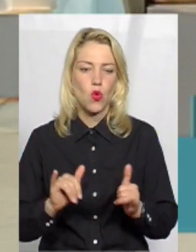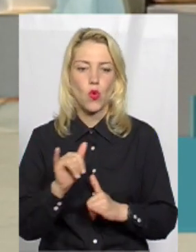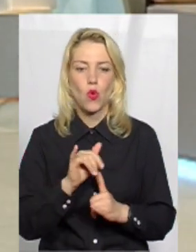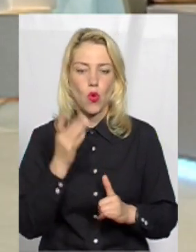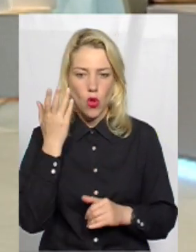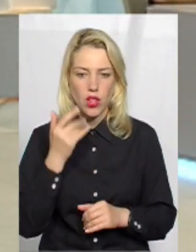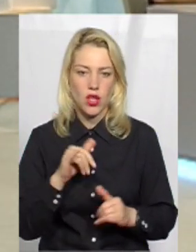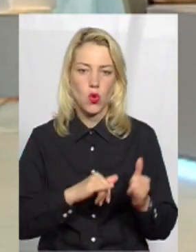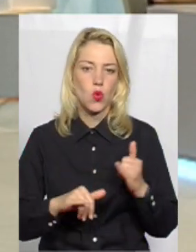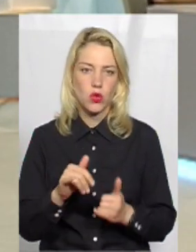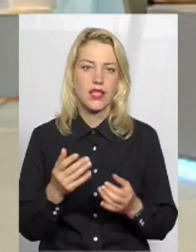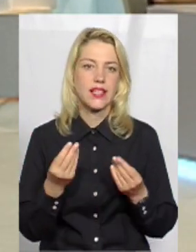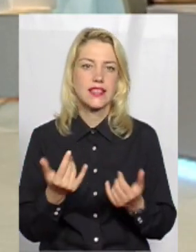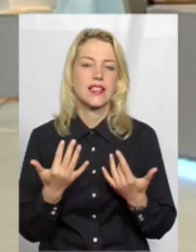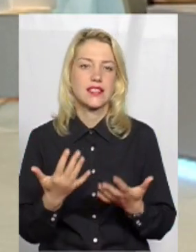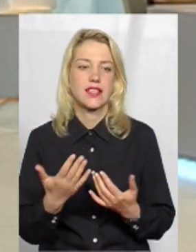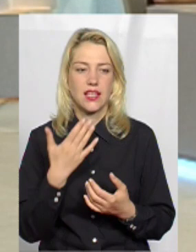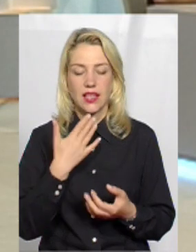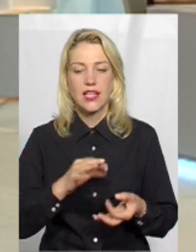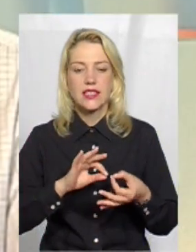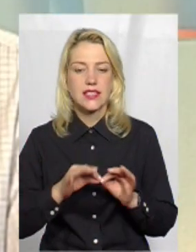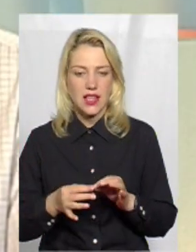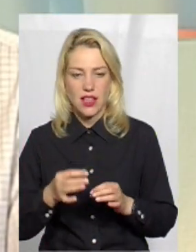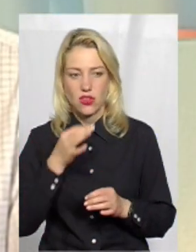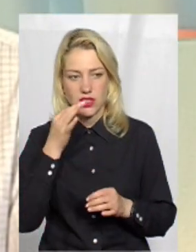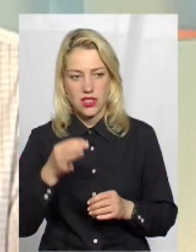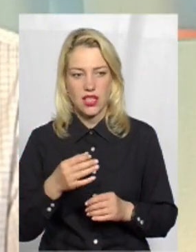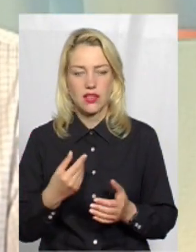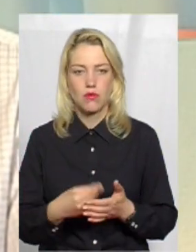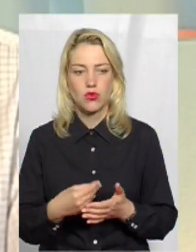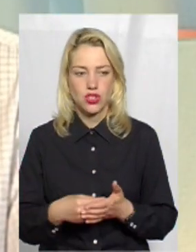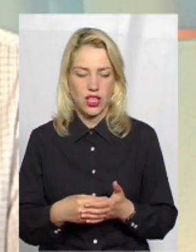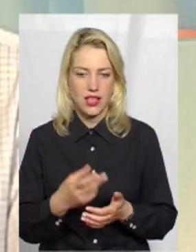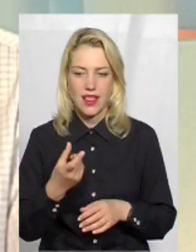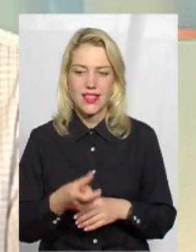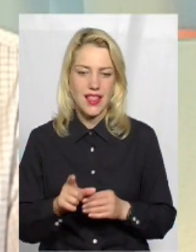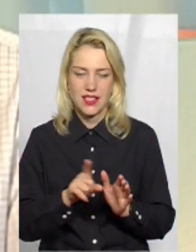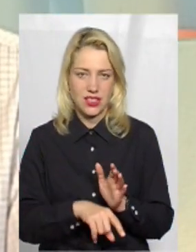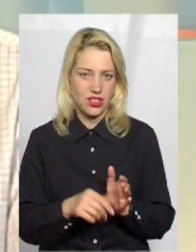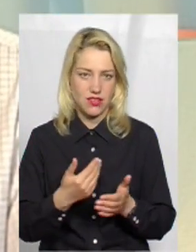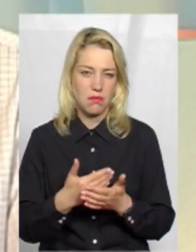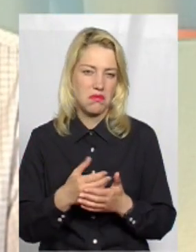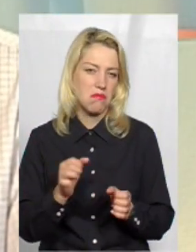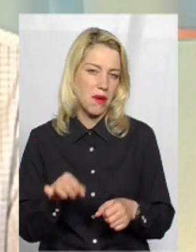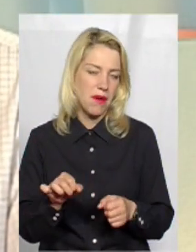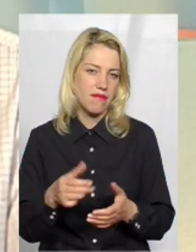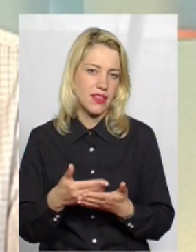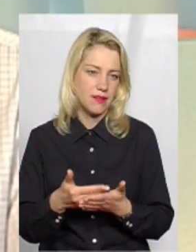і за скільки? Ну, складно сказати, одна найбюджетніша. Напевно, що